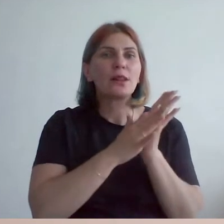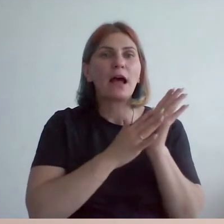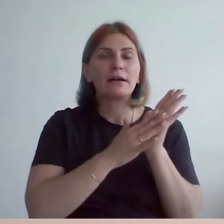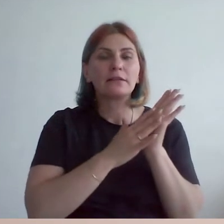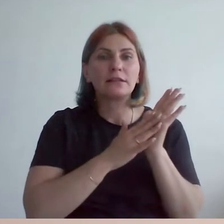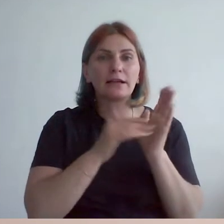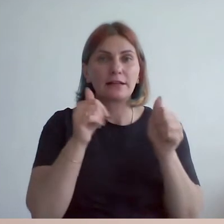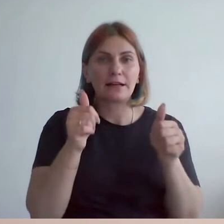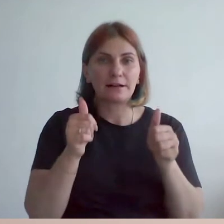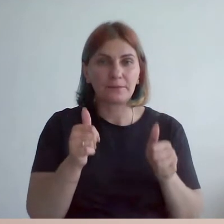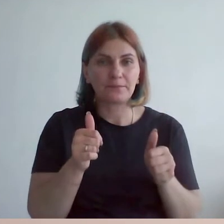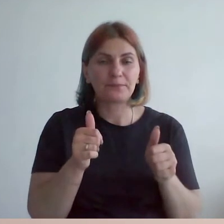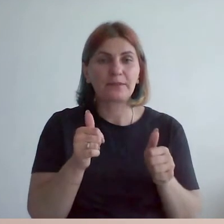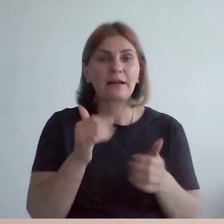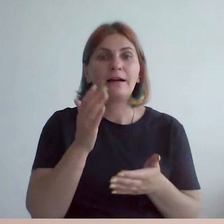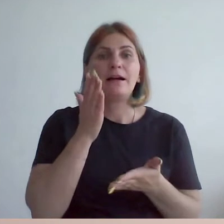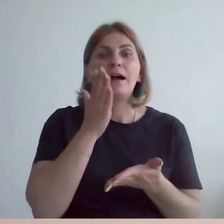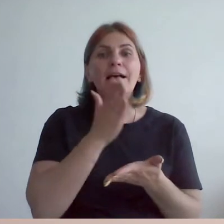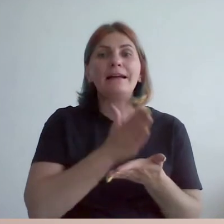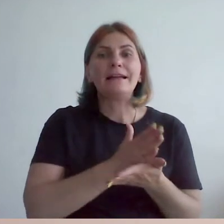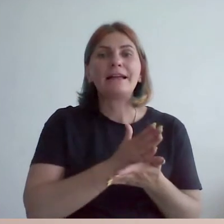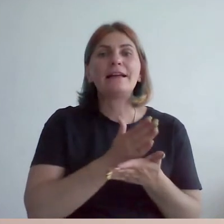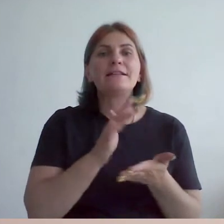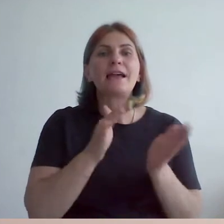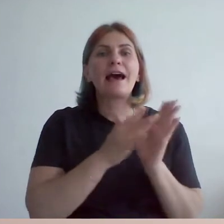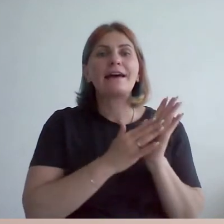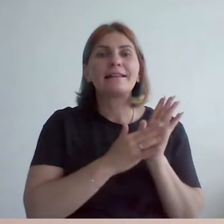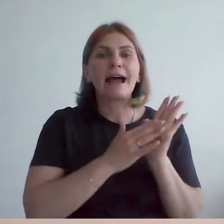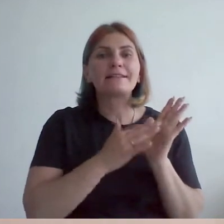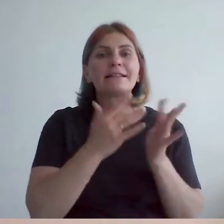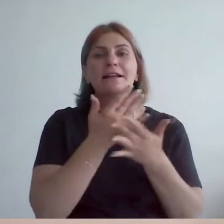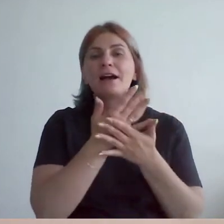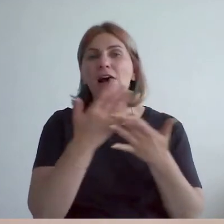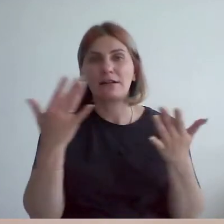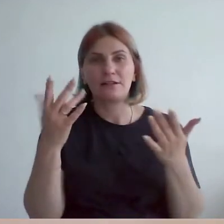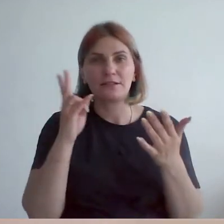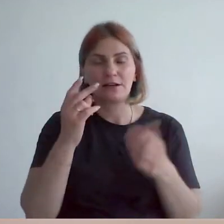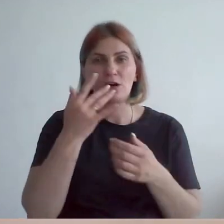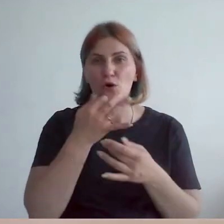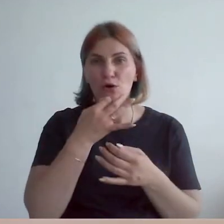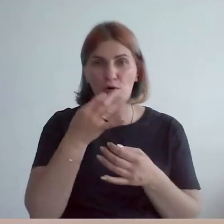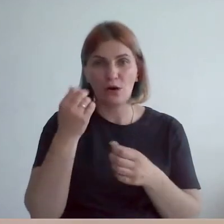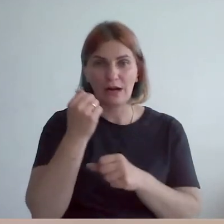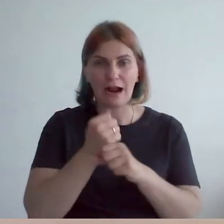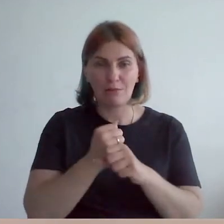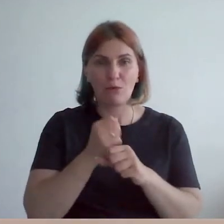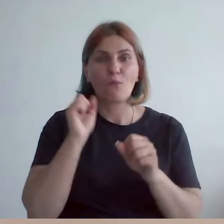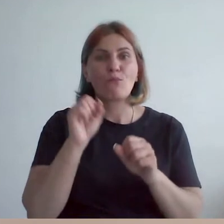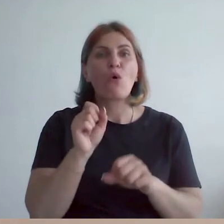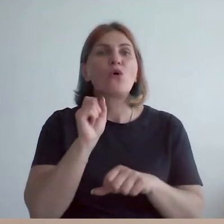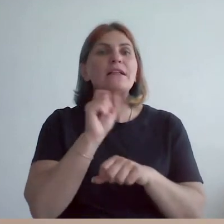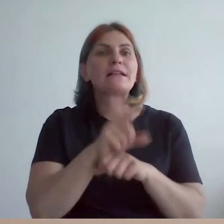единственный, есть, естественно, тактильный экспонат и другим работам, поэтому всегда можно заказать экскурсию с